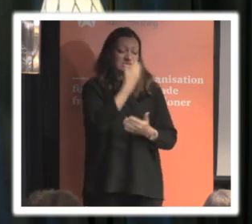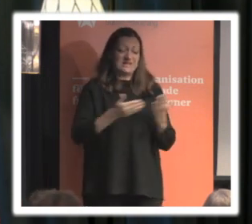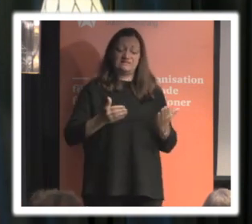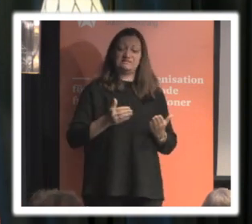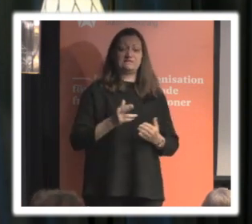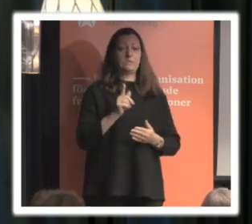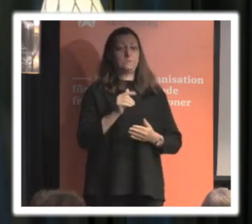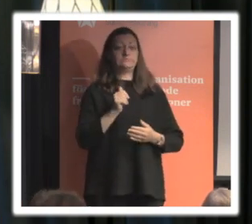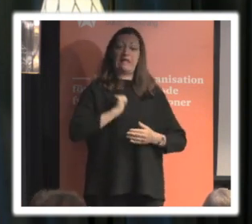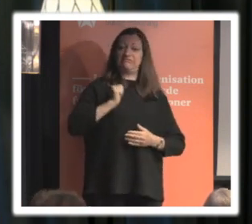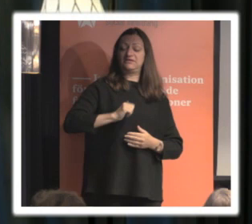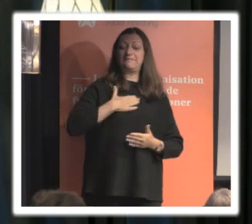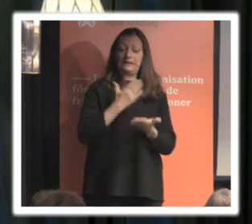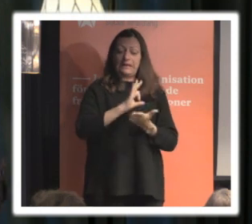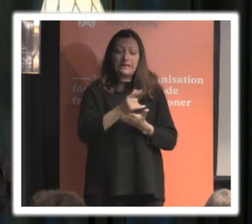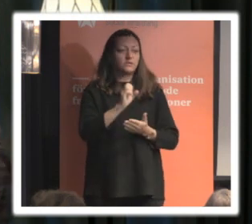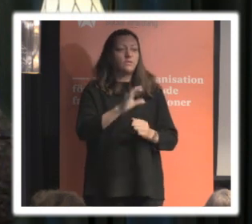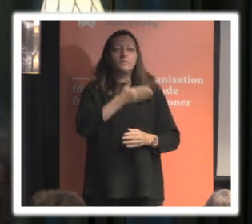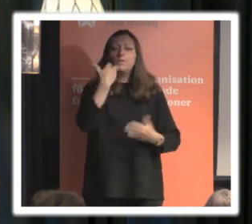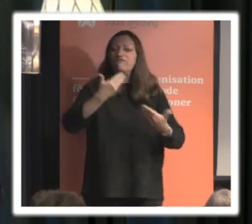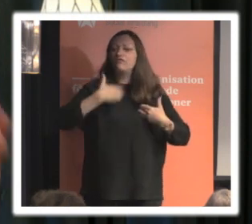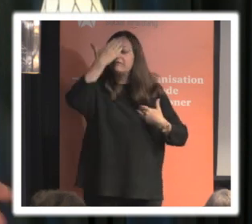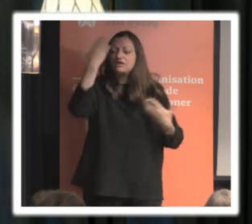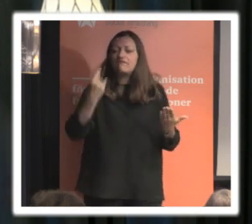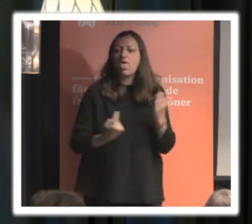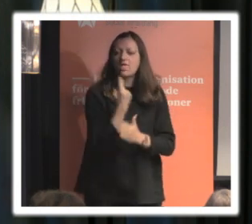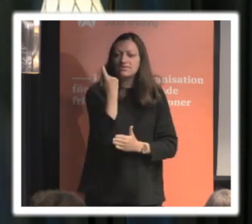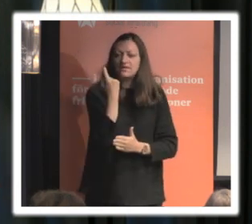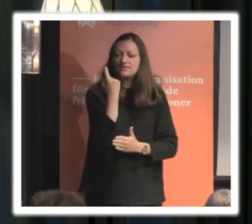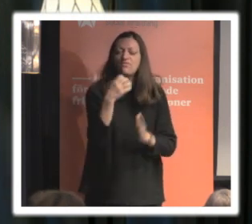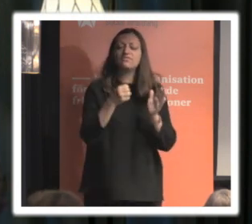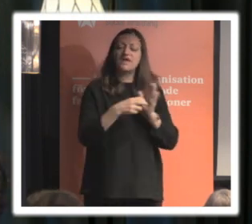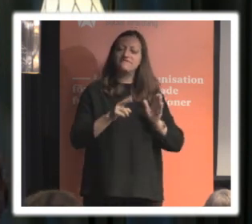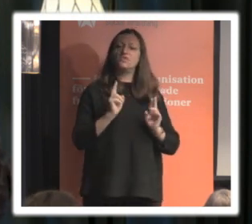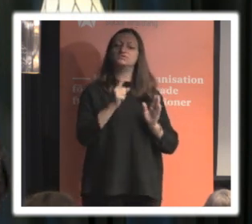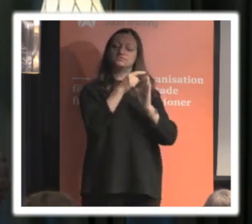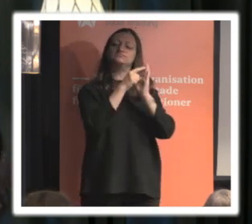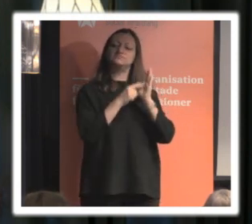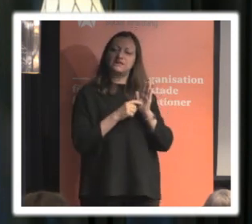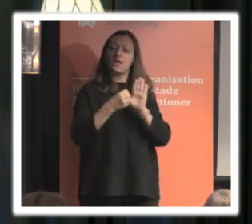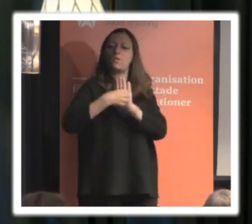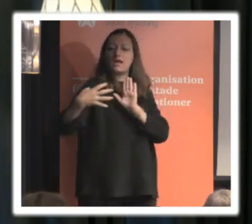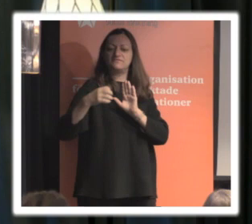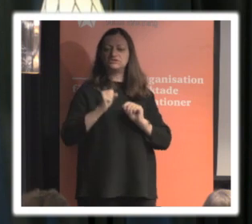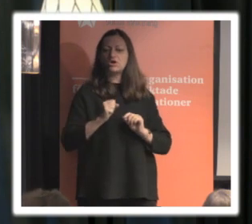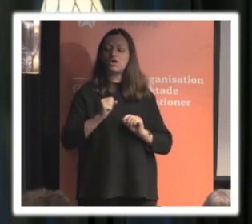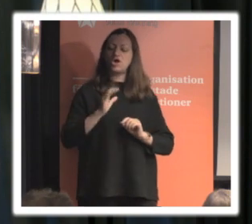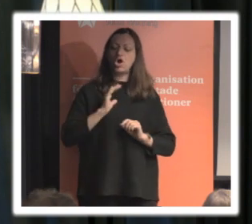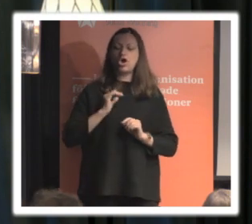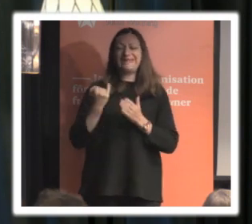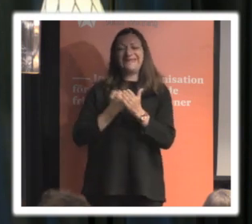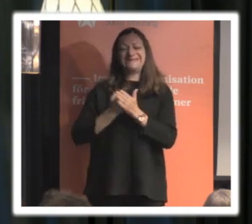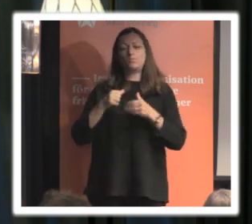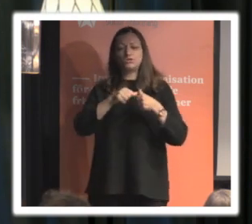reda på vad som händer så bara av principiella skäl så ska man odla i sin organisation en kultur av